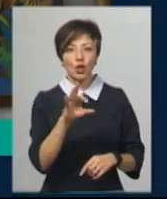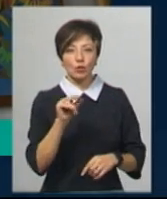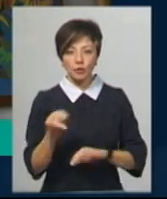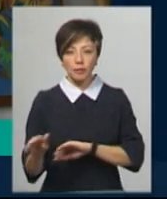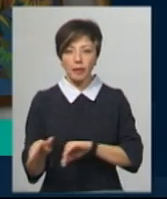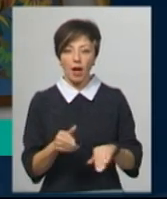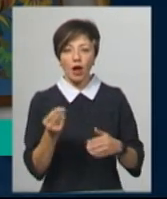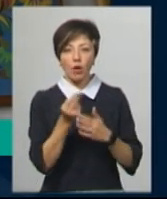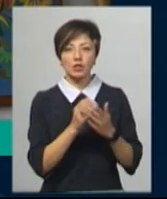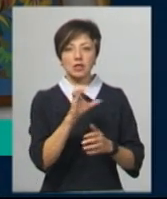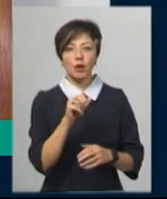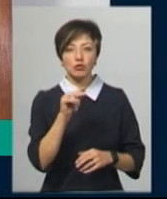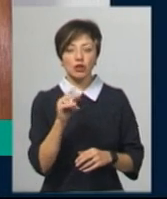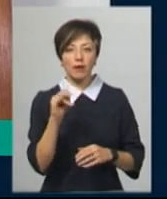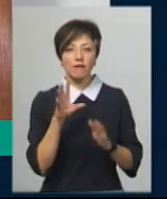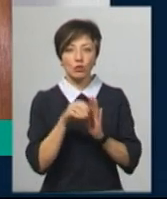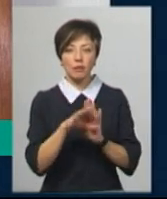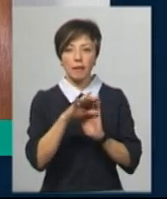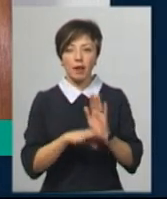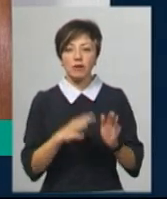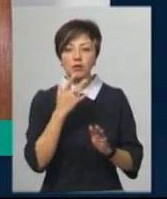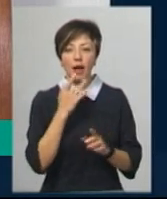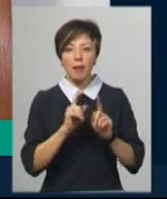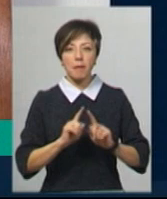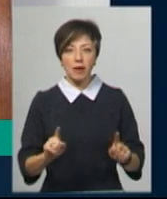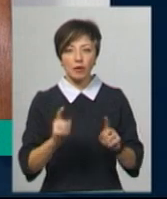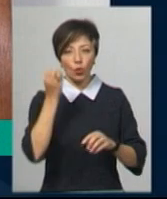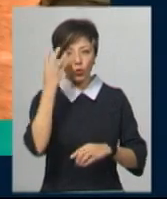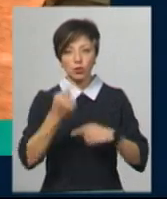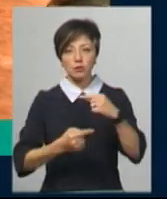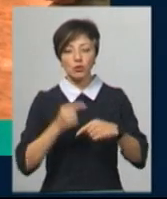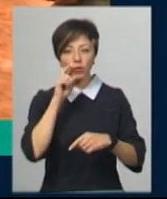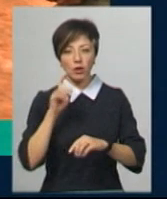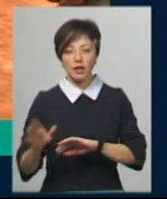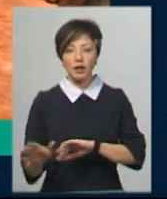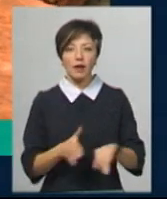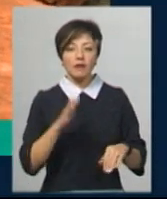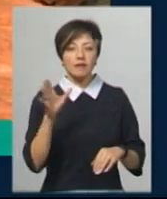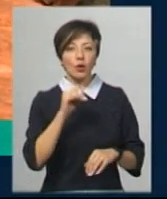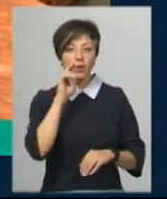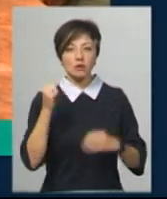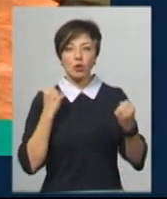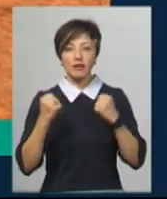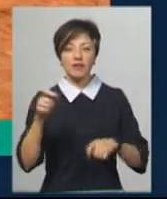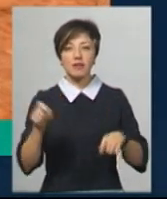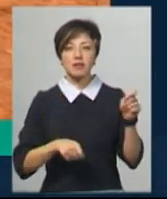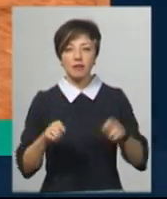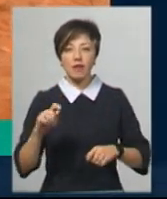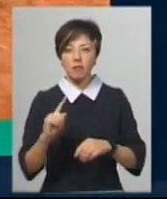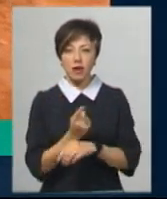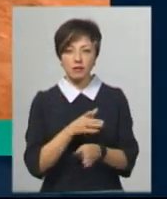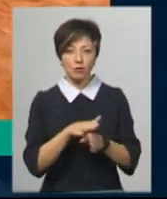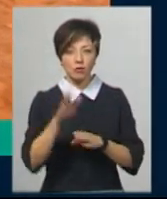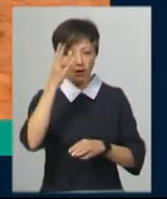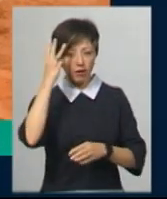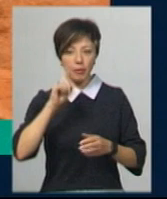розпис включено до національного переліку елементів нематеріальної культурної спадщини України. Всеукраїнський спортивний фестиваль «Челлендж-фест» вперше відбувся в